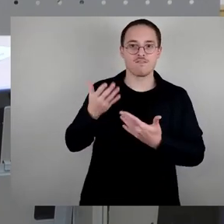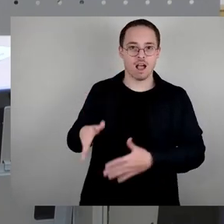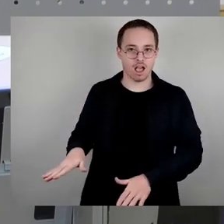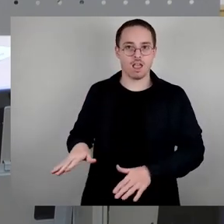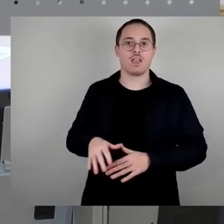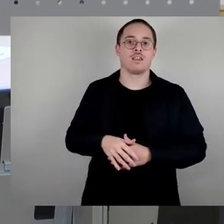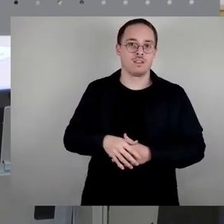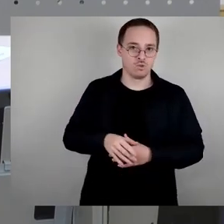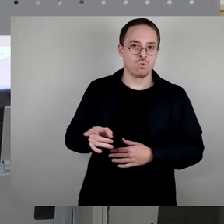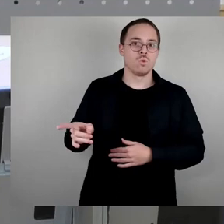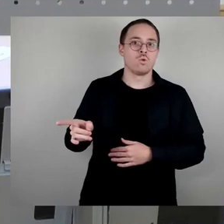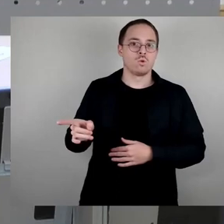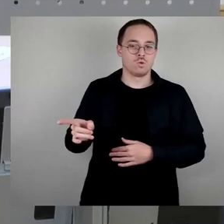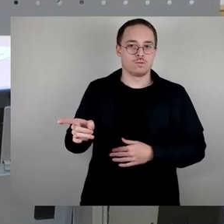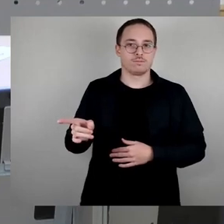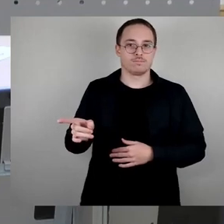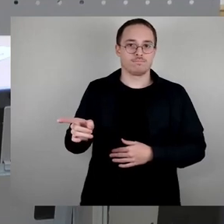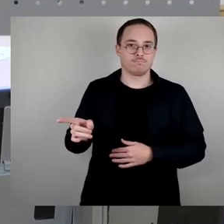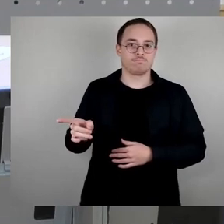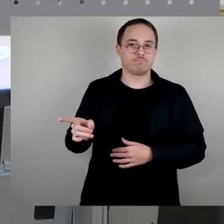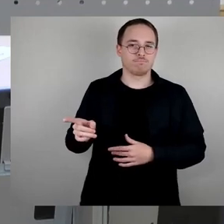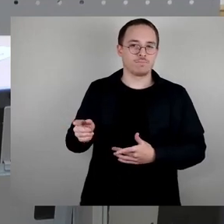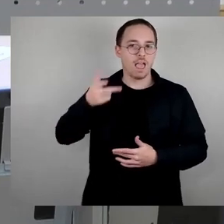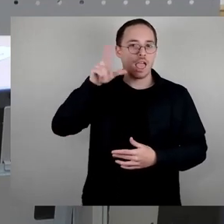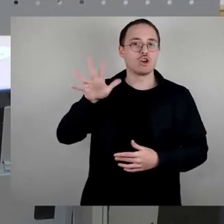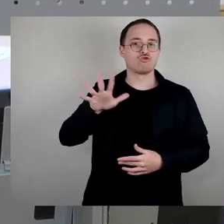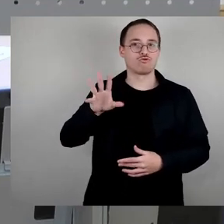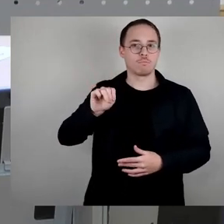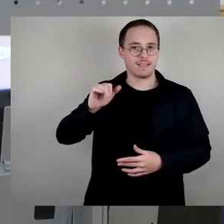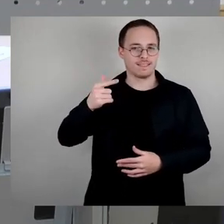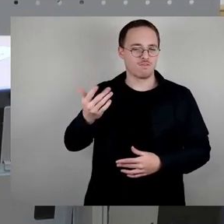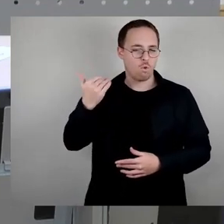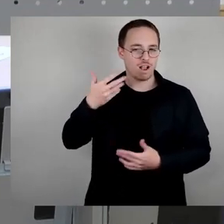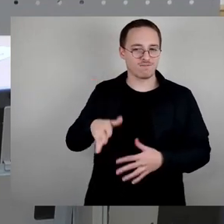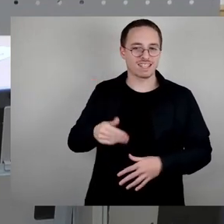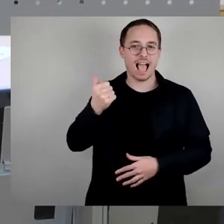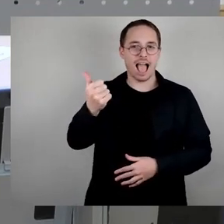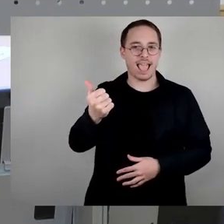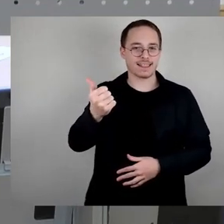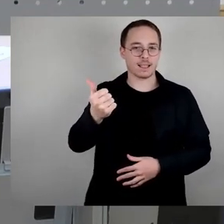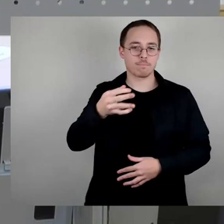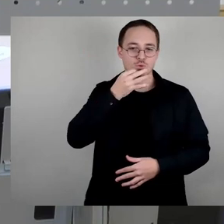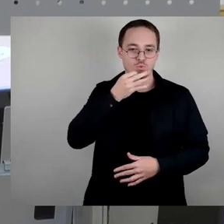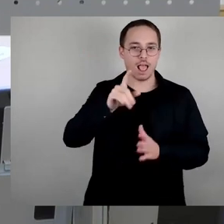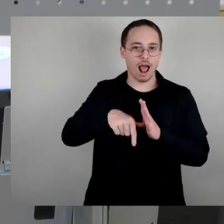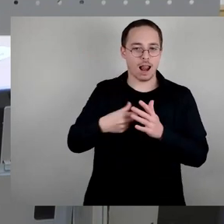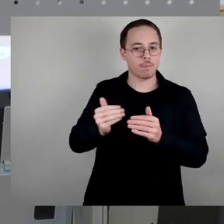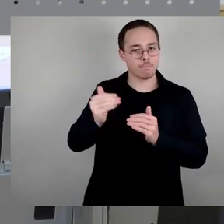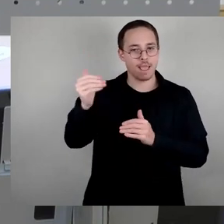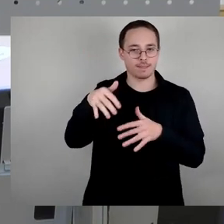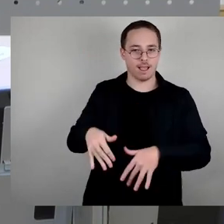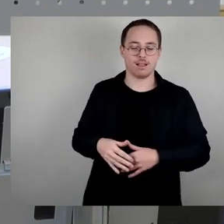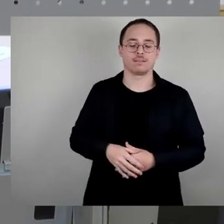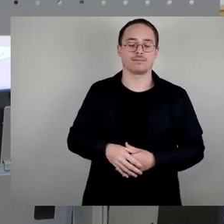Schmidt hatte vorhin anderthalb Minuten mehr. Das spielt jetzt keine Rolle, bitte zum Schluss kommen.